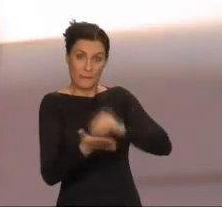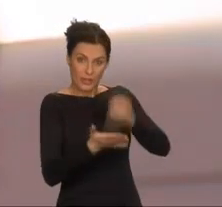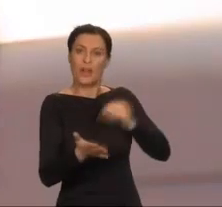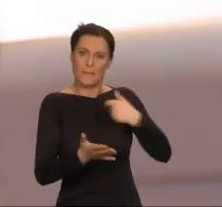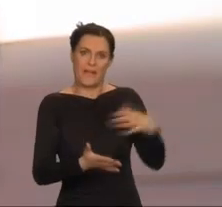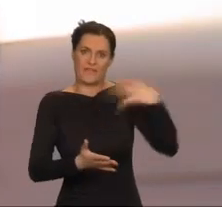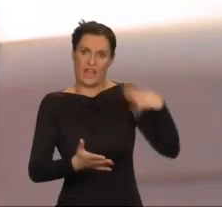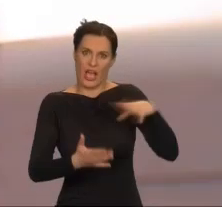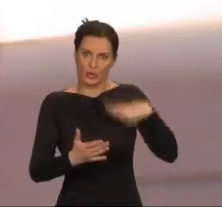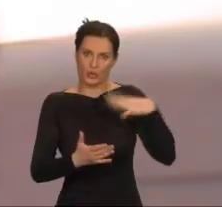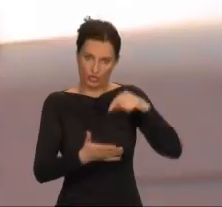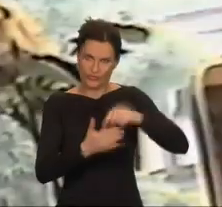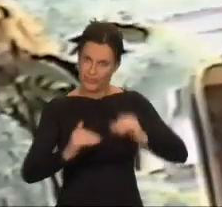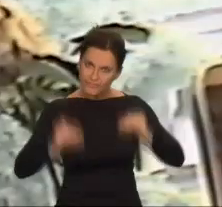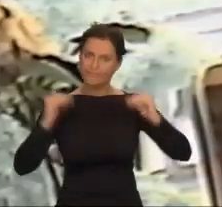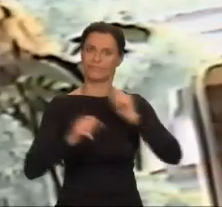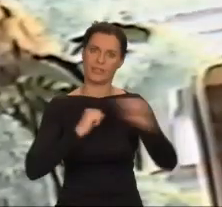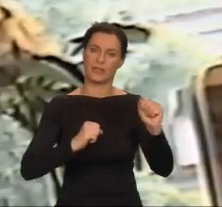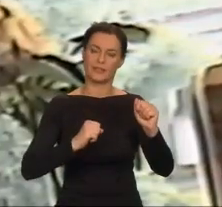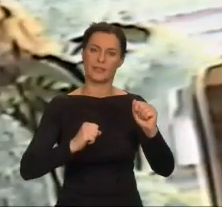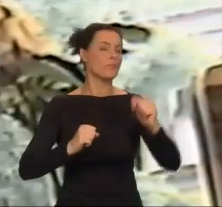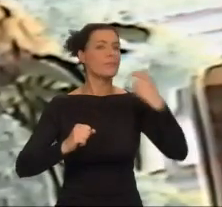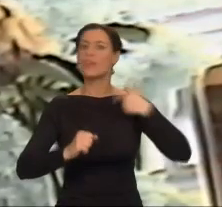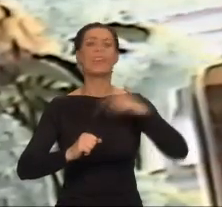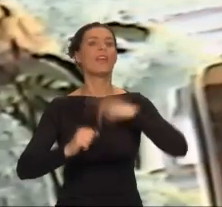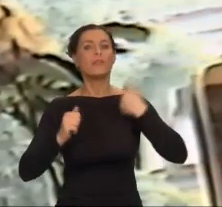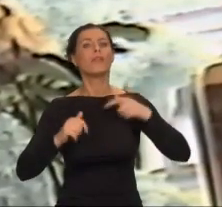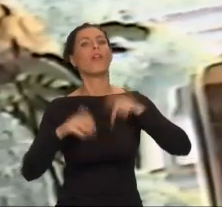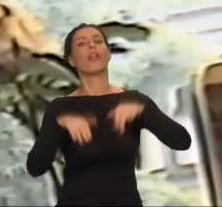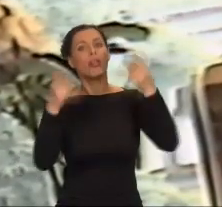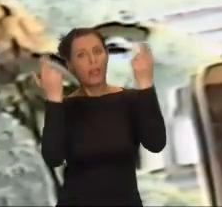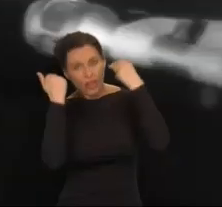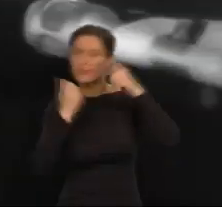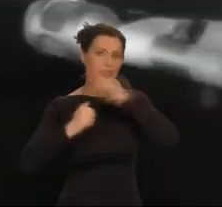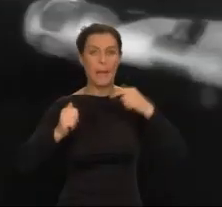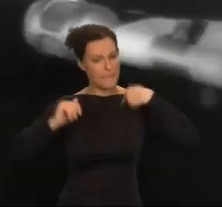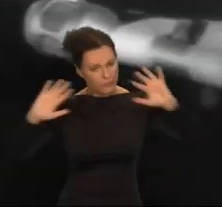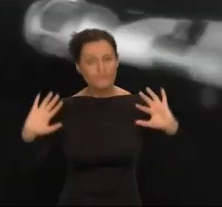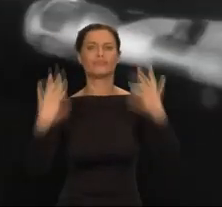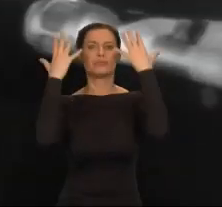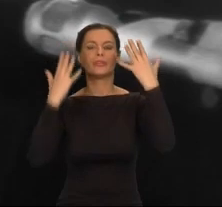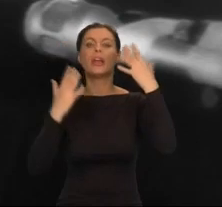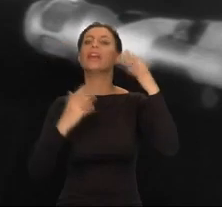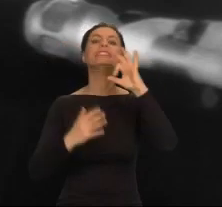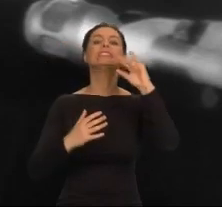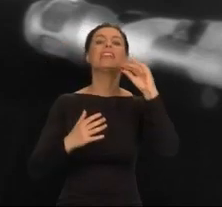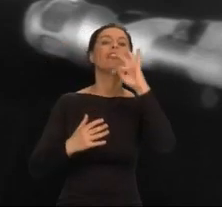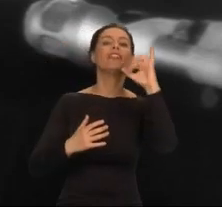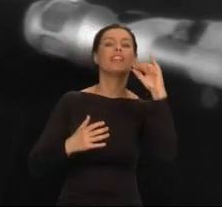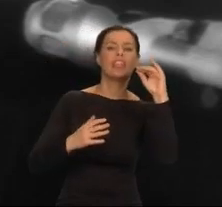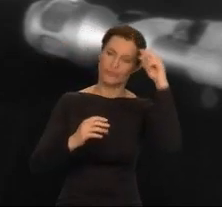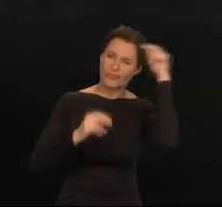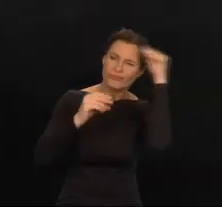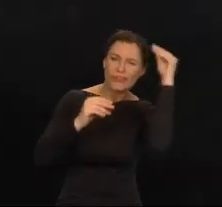ustępujmy, bądźmy buntownikami. Niech science fiction przekracza stare granice